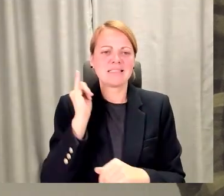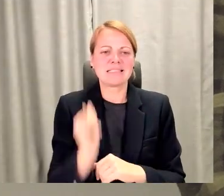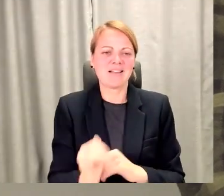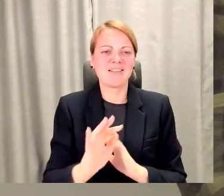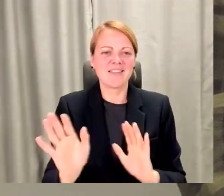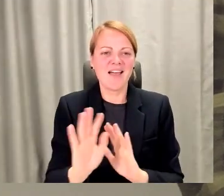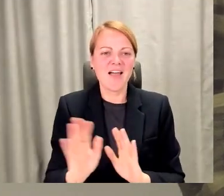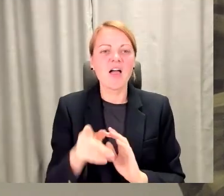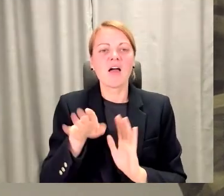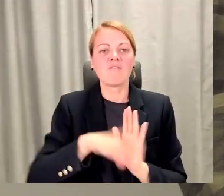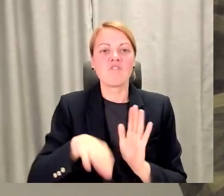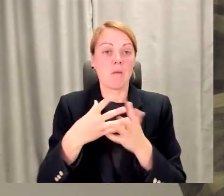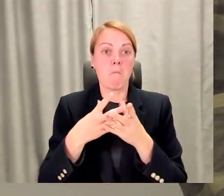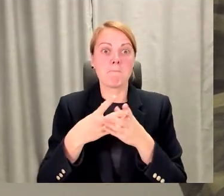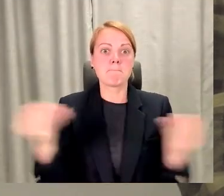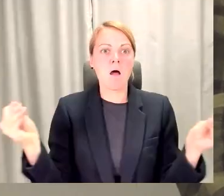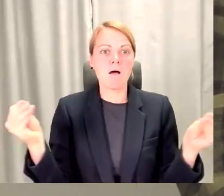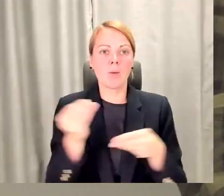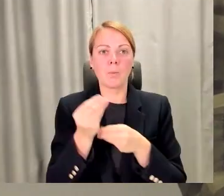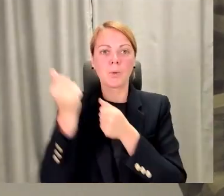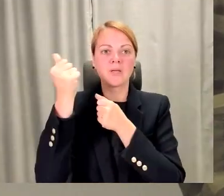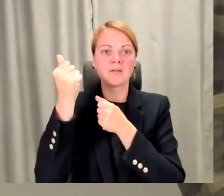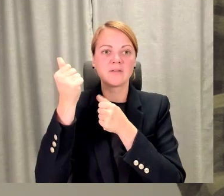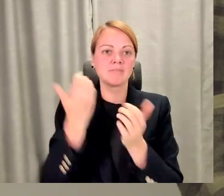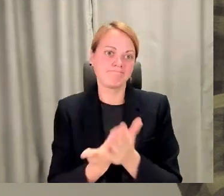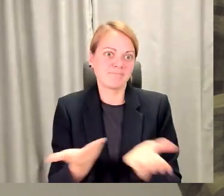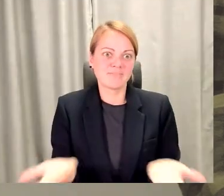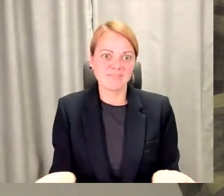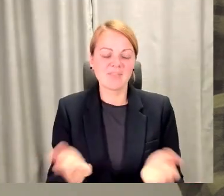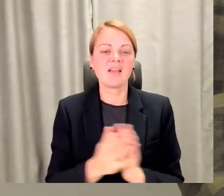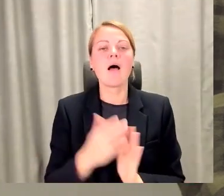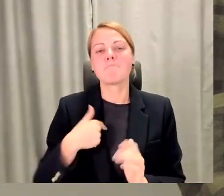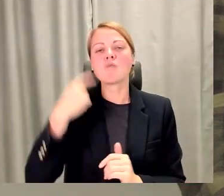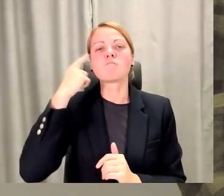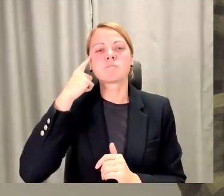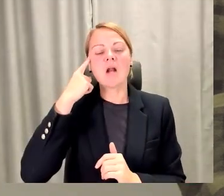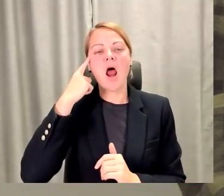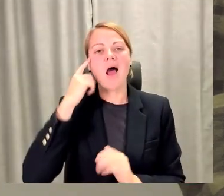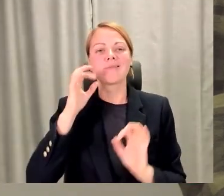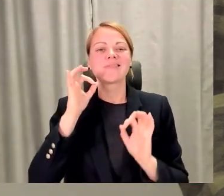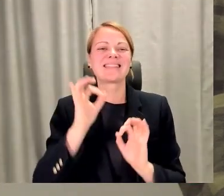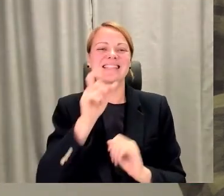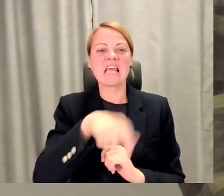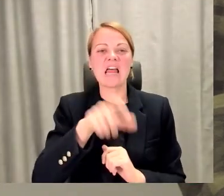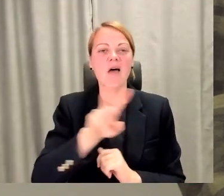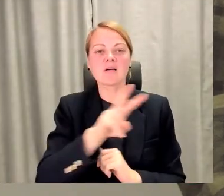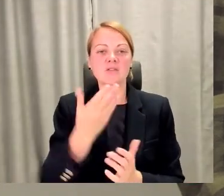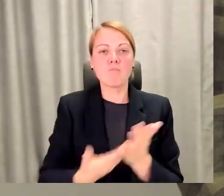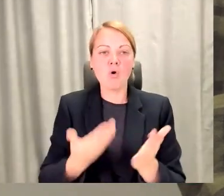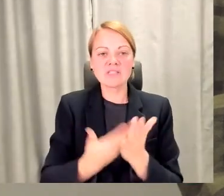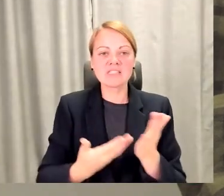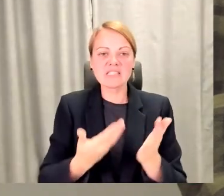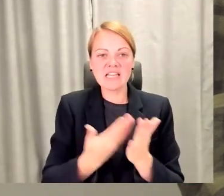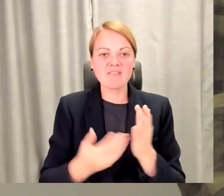vienkārši pazūst. Un, ja mēs runājam par motivāciju, tad, manuprāt, tie cilvēki, kas jau ir motivēti atnākt mācīties, tad